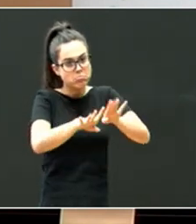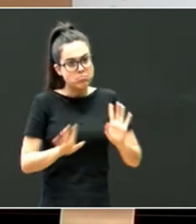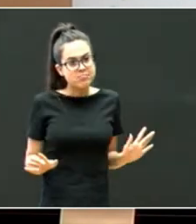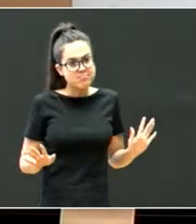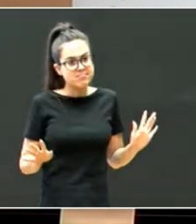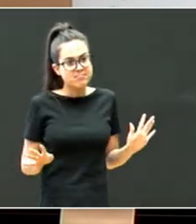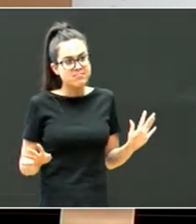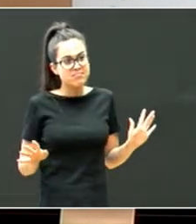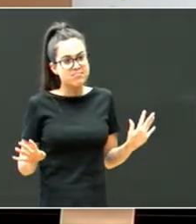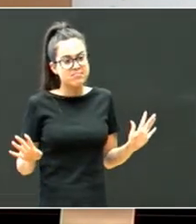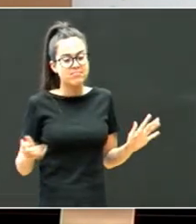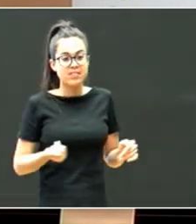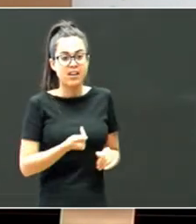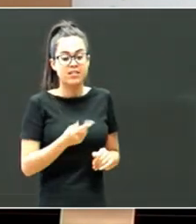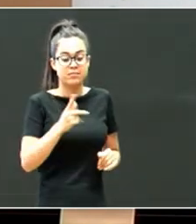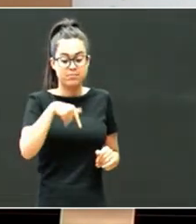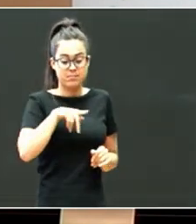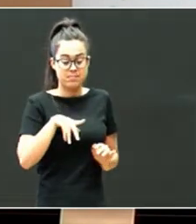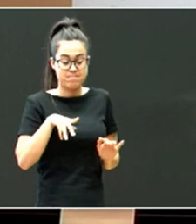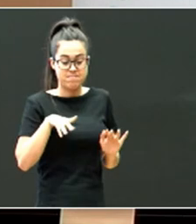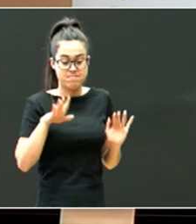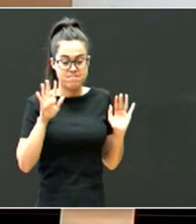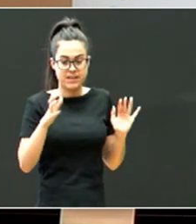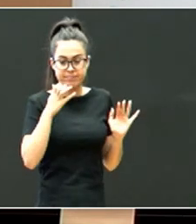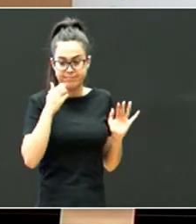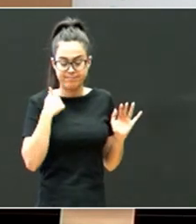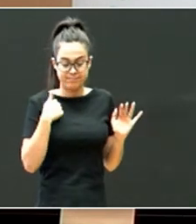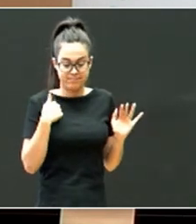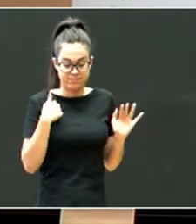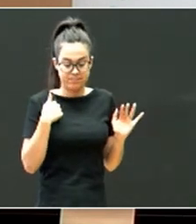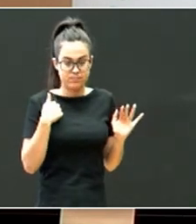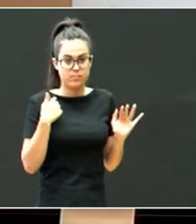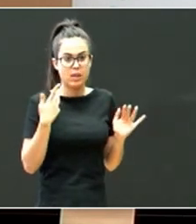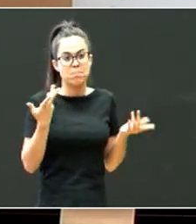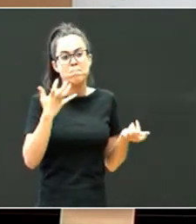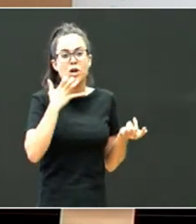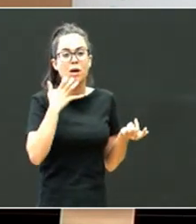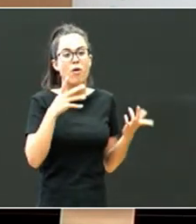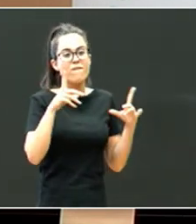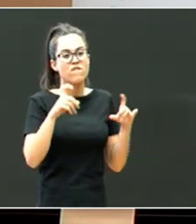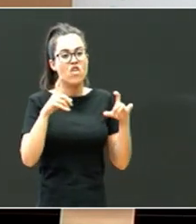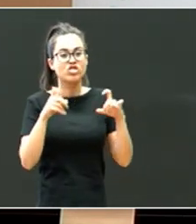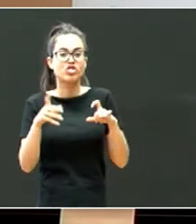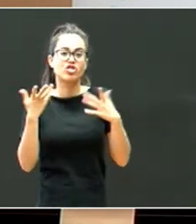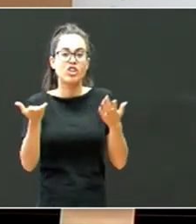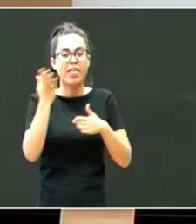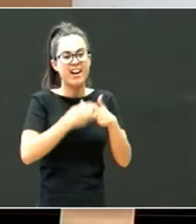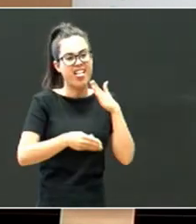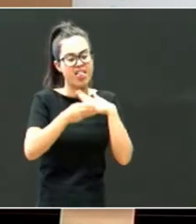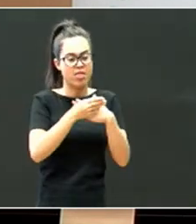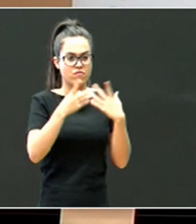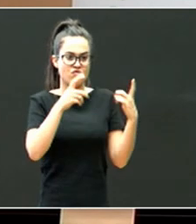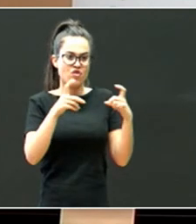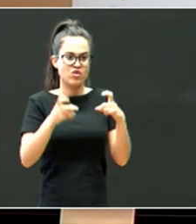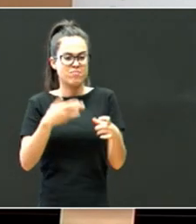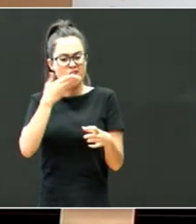papela, aliz, jaio nintzenetko, argazkiak, eskolan eskatzen dute, bueno, bazkatuko